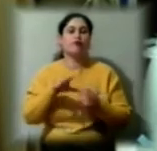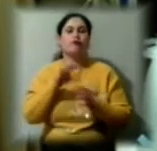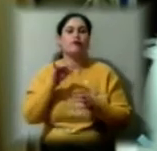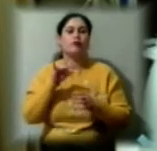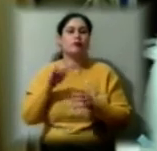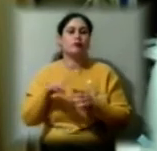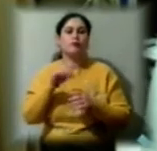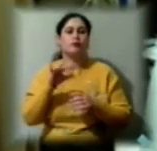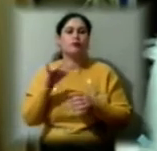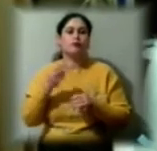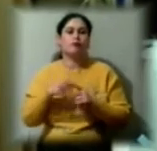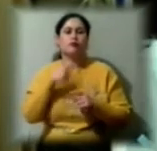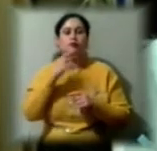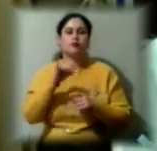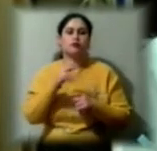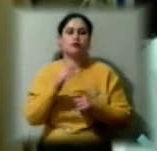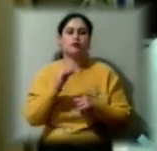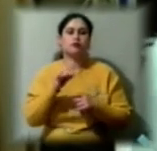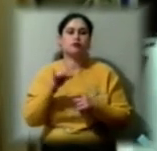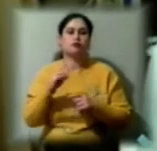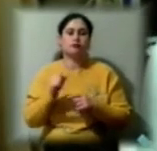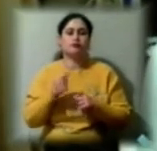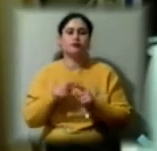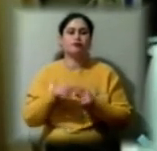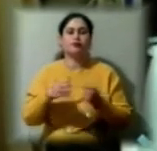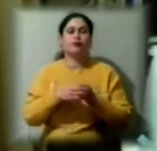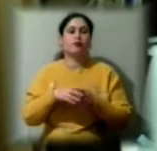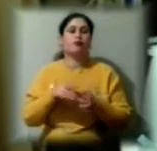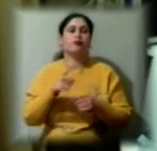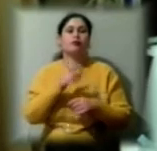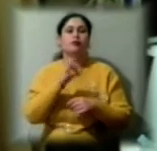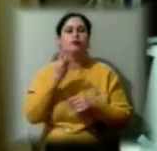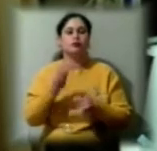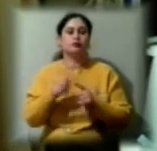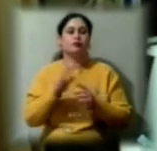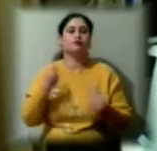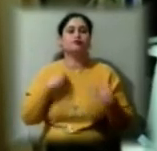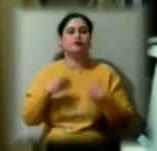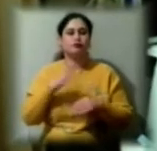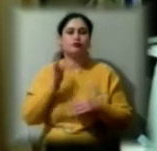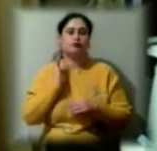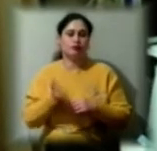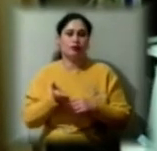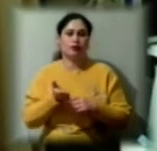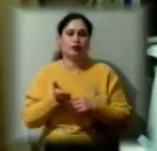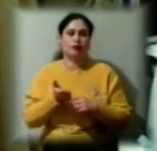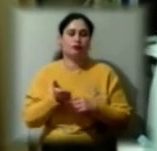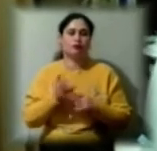говорить Світлана Пшенична. Пригада лікарів, звичайно, буде вдягнута, як це